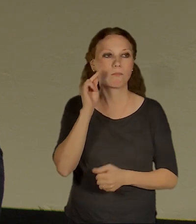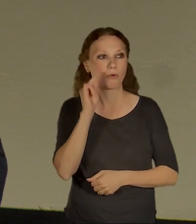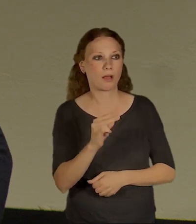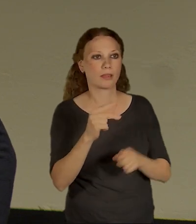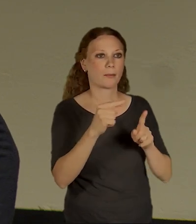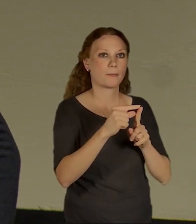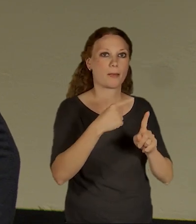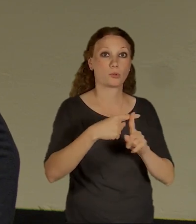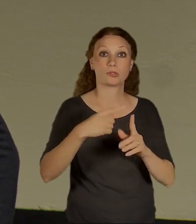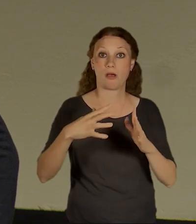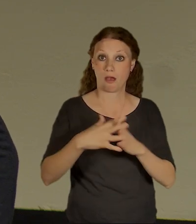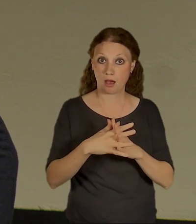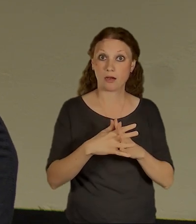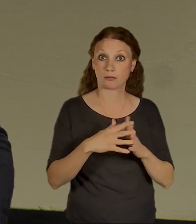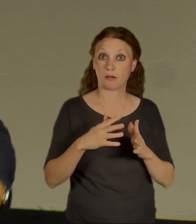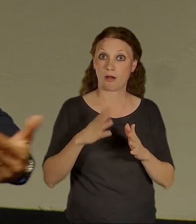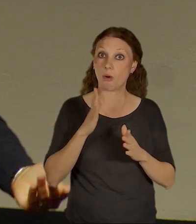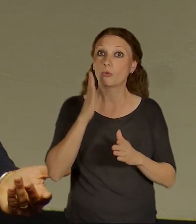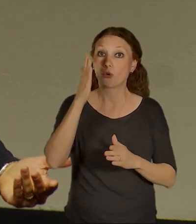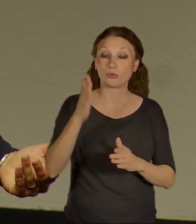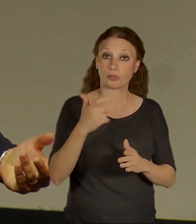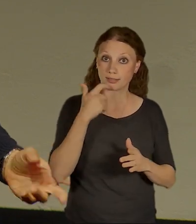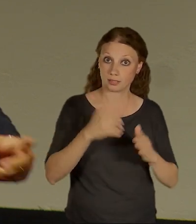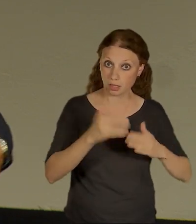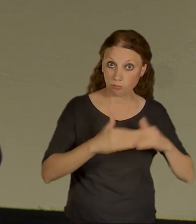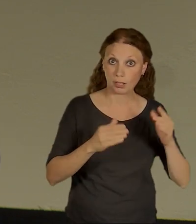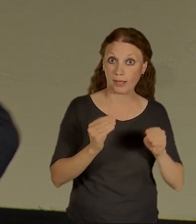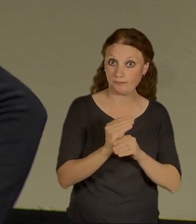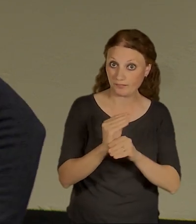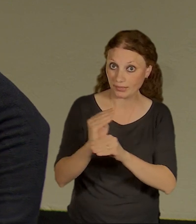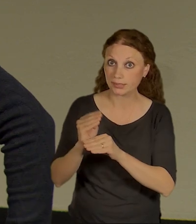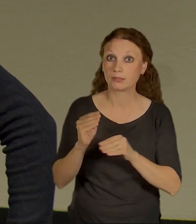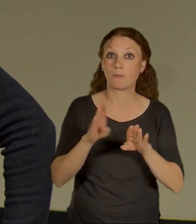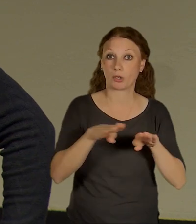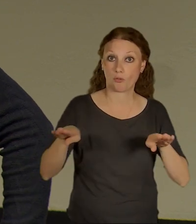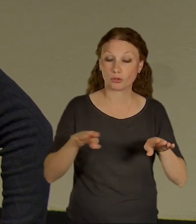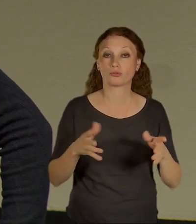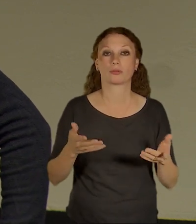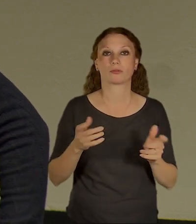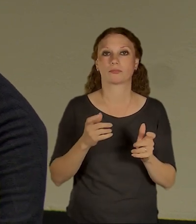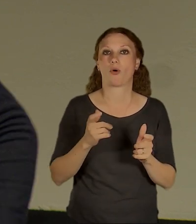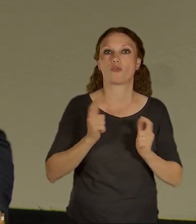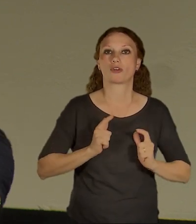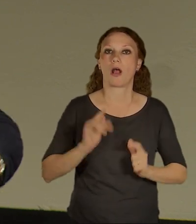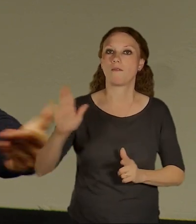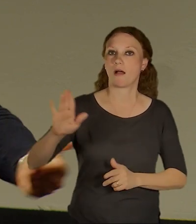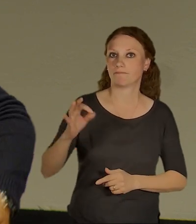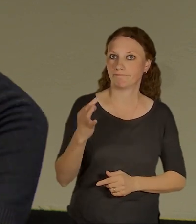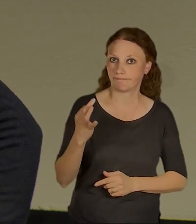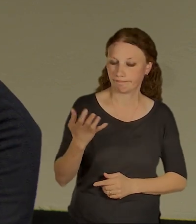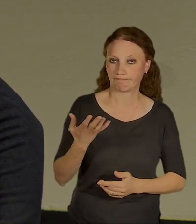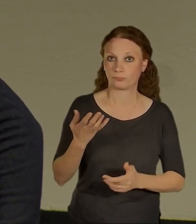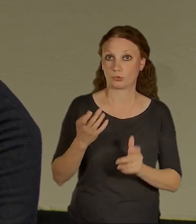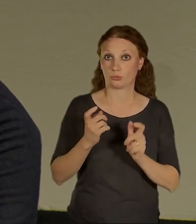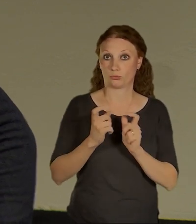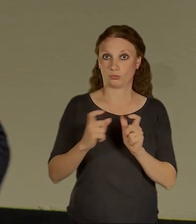strategie jejich budování, co od nich očekáváme, protože dotazy, které jsou na slidu, tak míří k tomu, že pokud někde